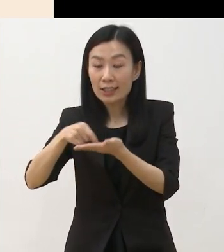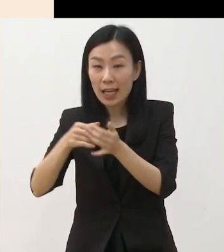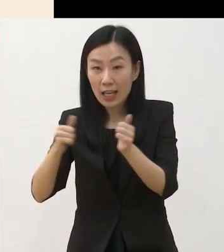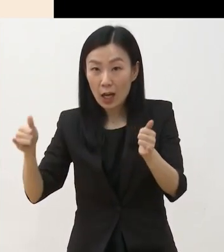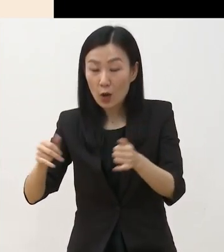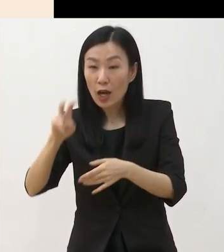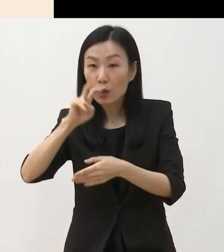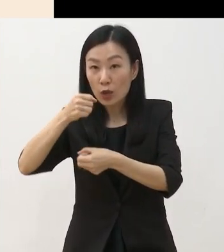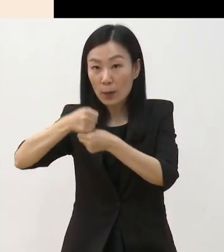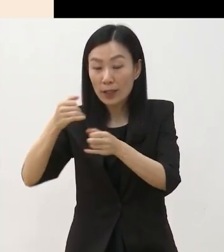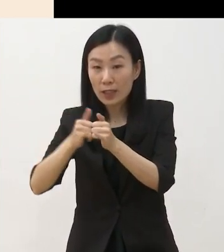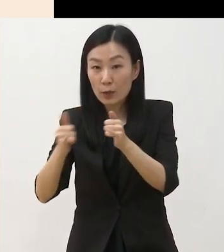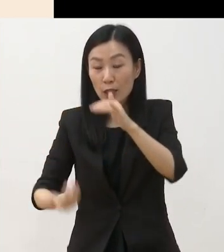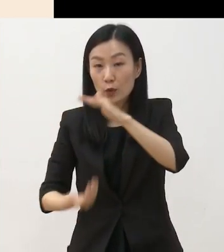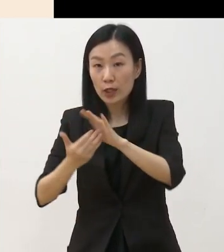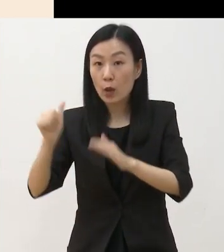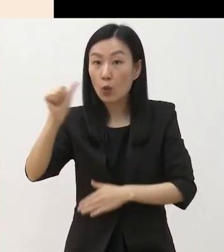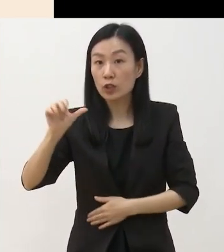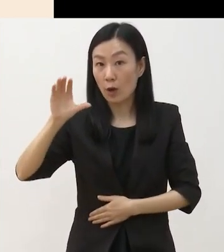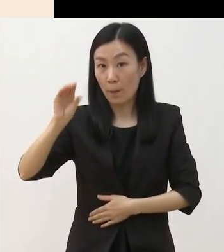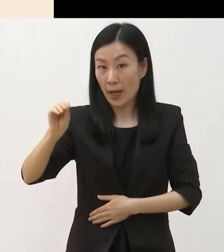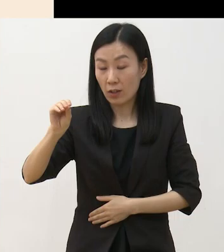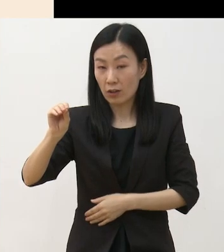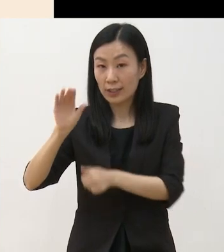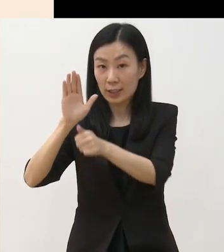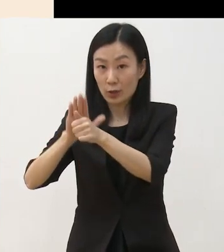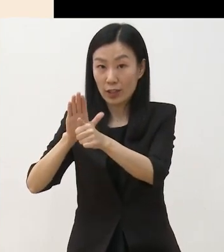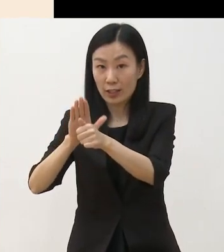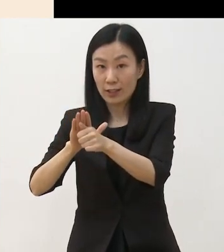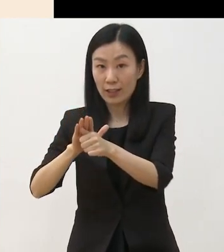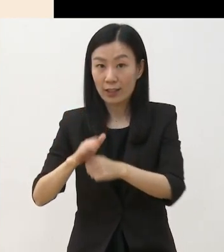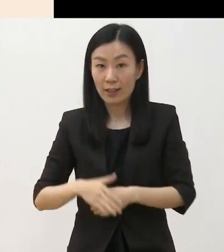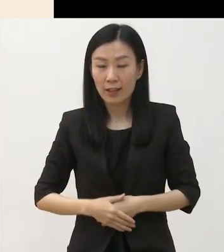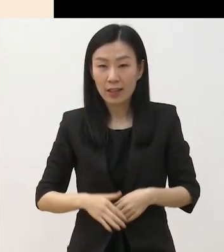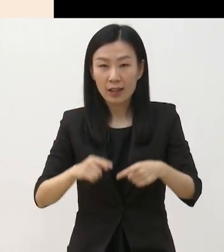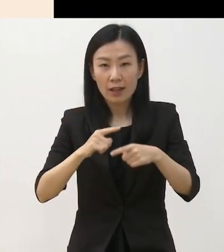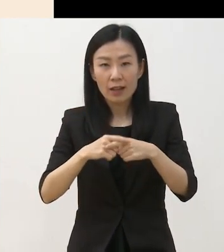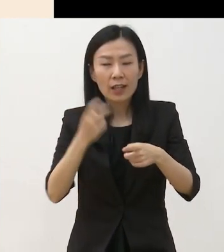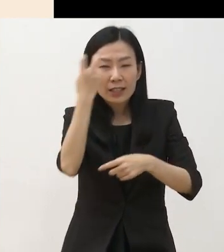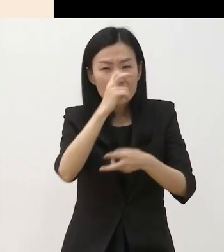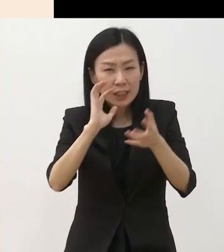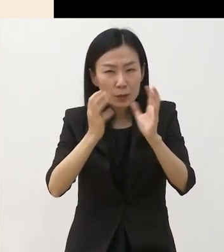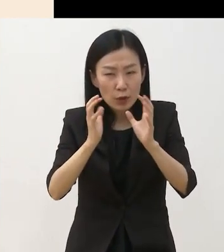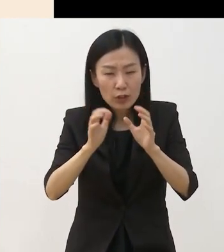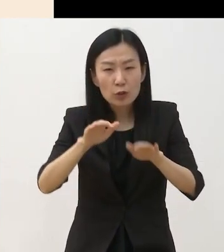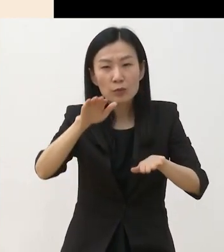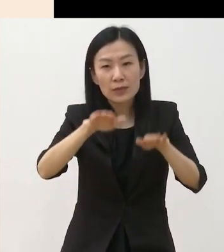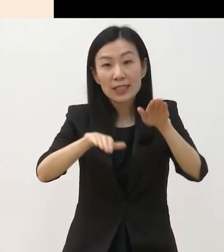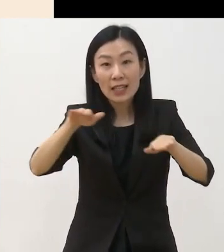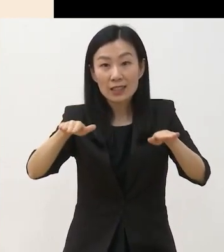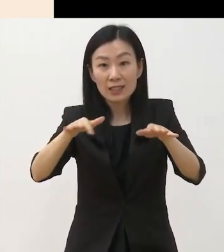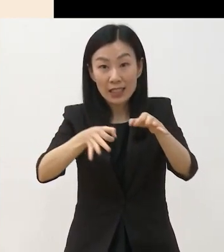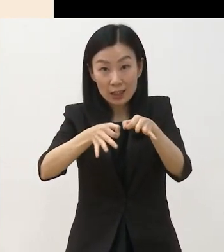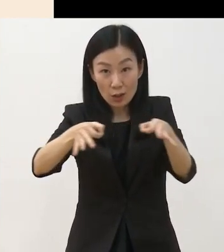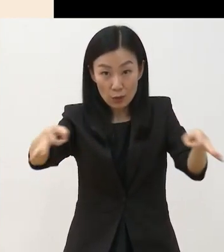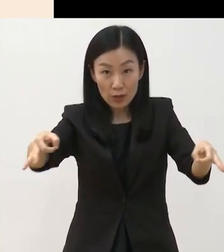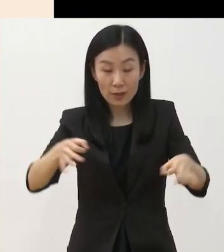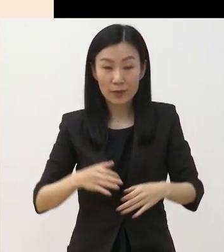최대 5천만 원을 지급하는데 심의 결과에 따라 차등 지급합니다